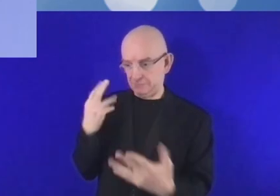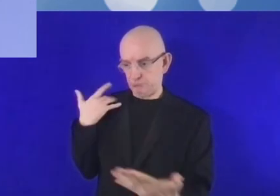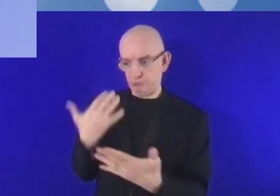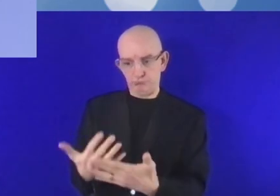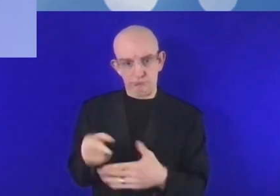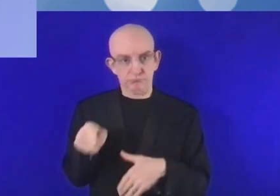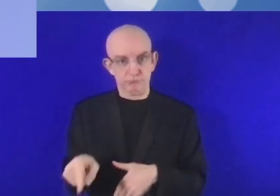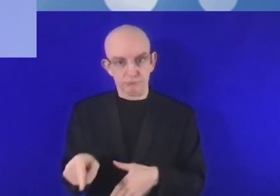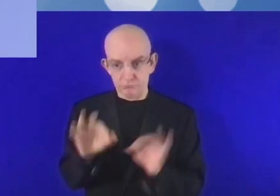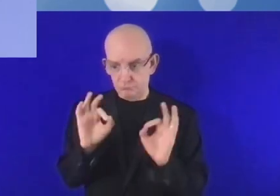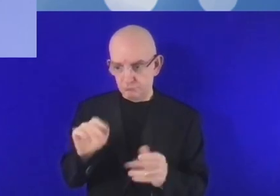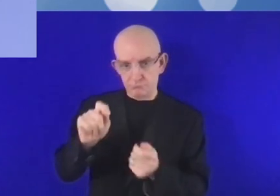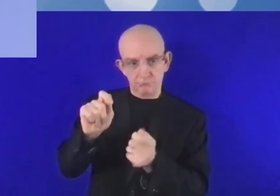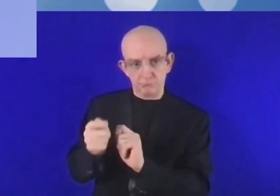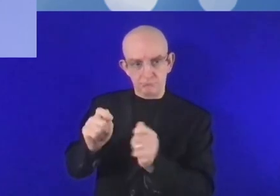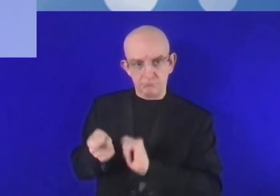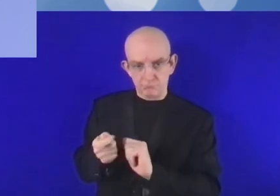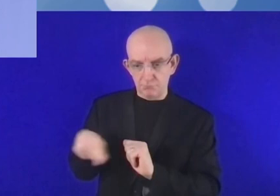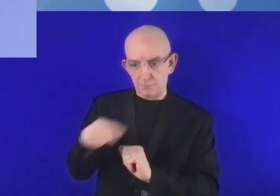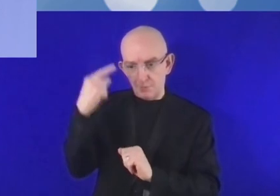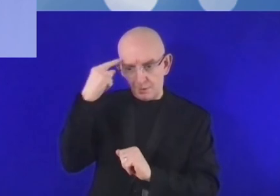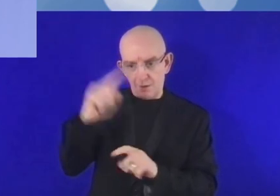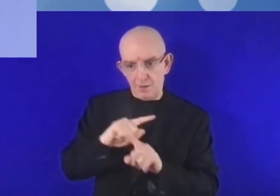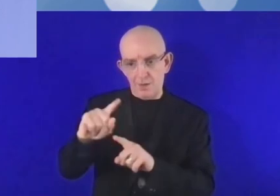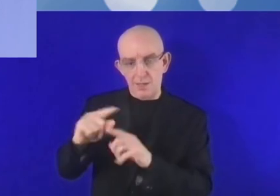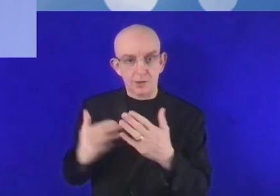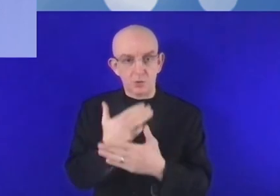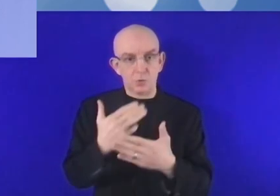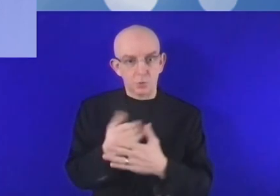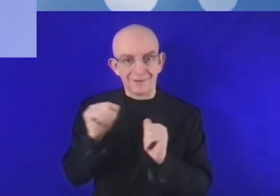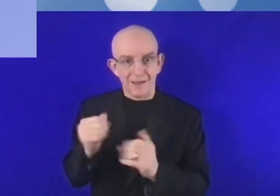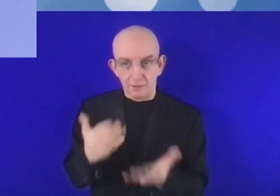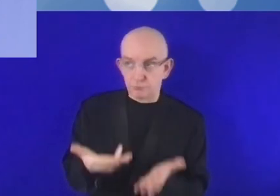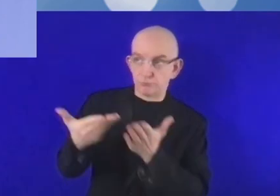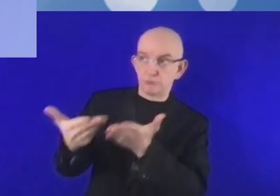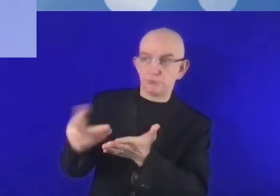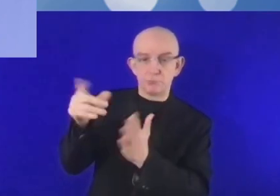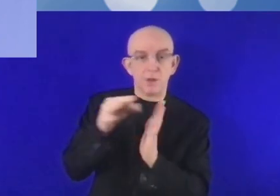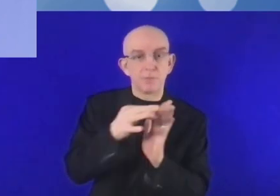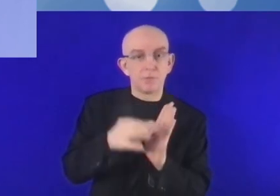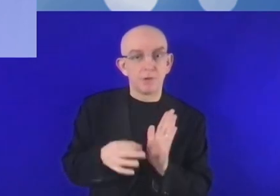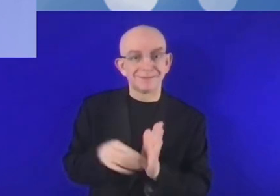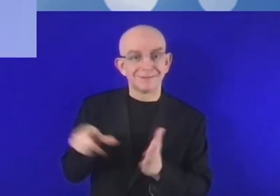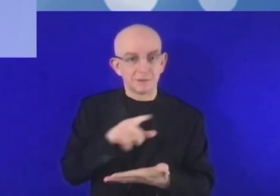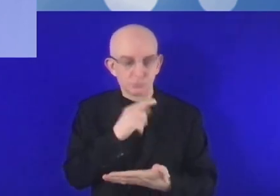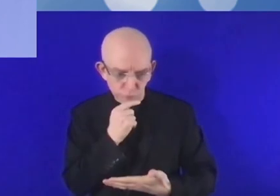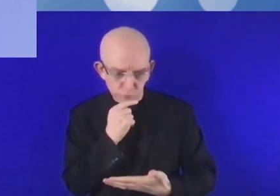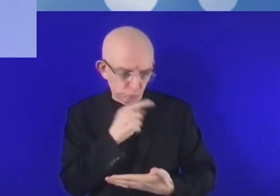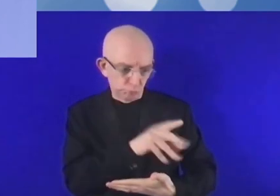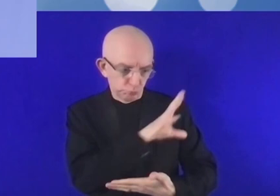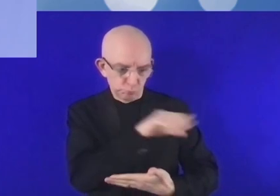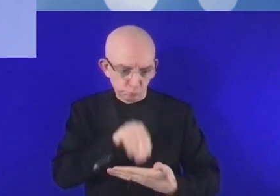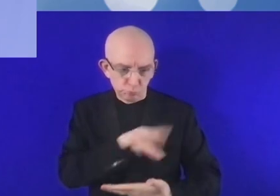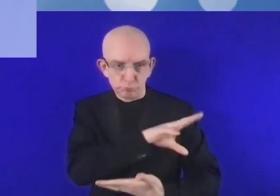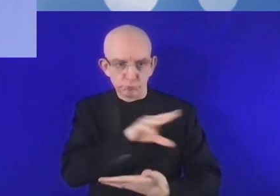de politiques, on a besoin d'un cadre juridique qui viendrait accompagner la création, l'innovation et l'esprit d'entreprise dans